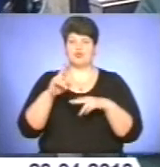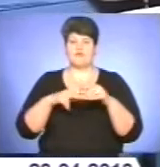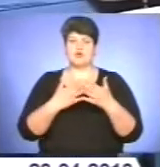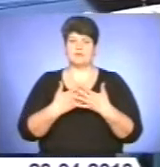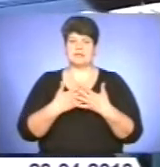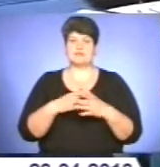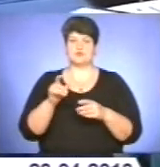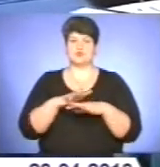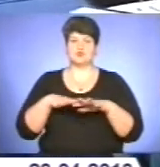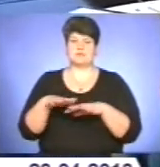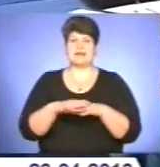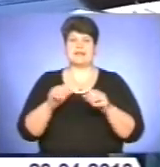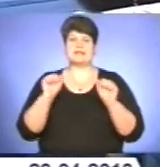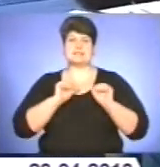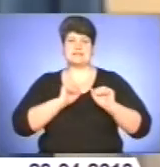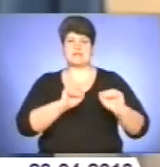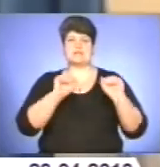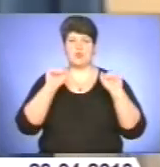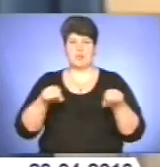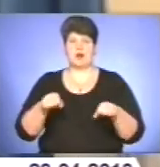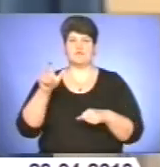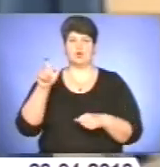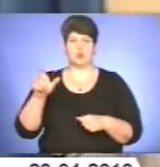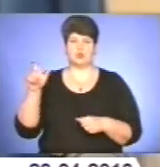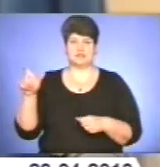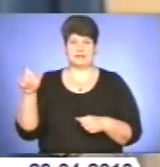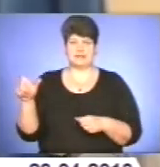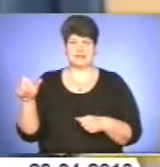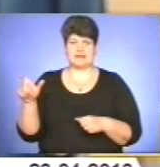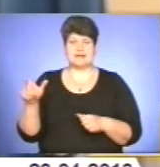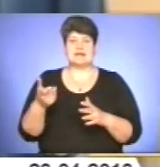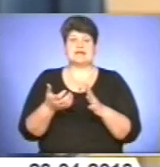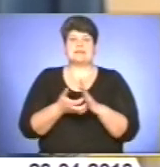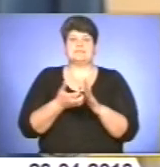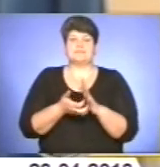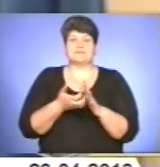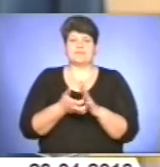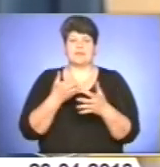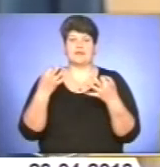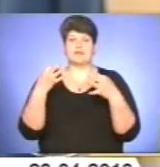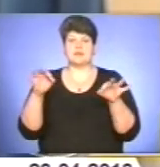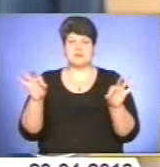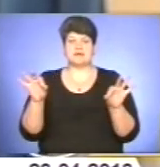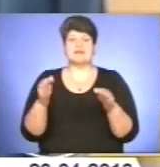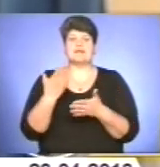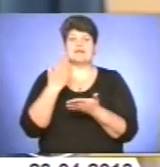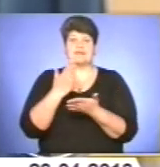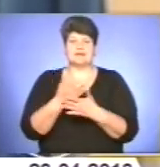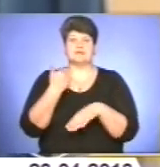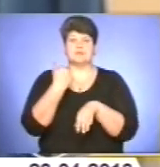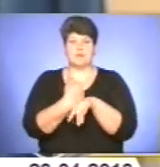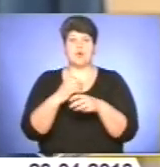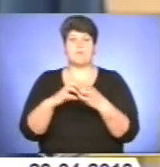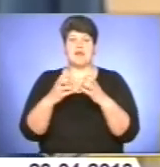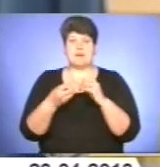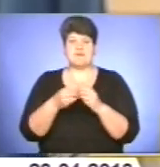суспільства та захисту прав людини. «Іменно дефіцит демократії часто є основною проблемою в